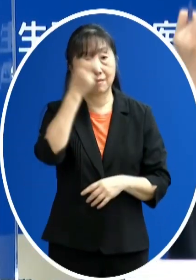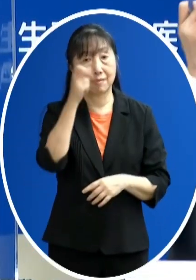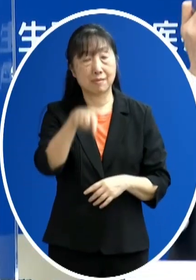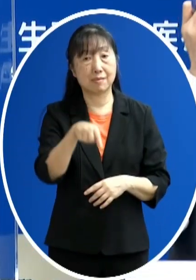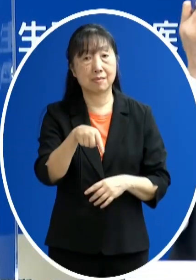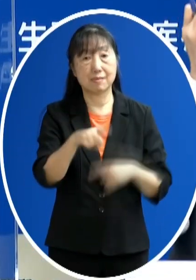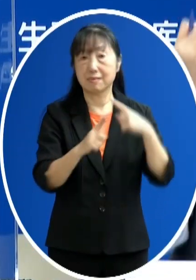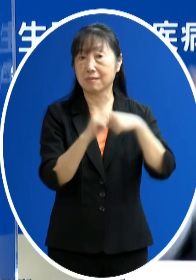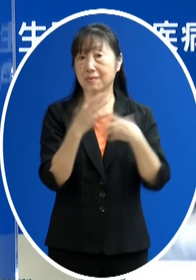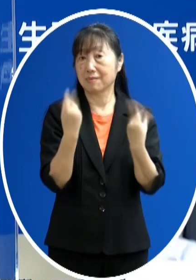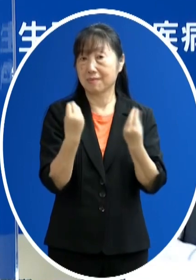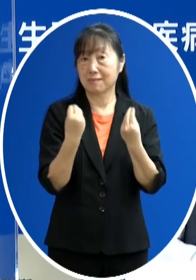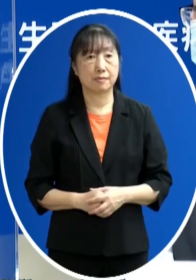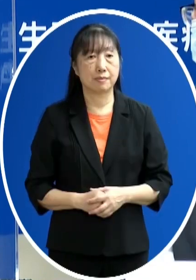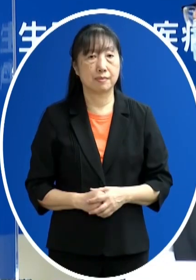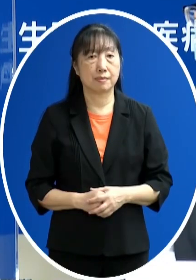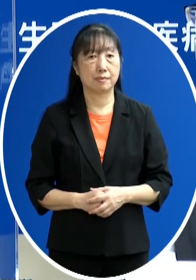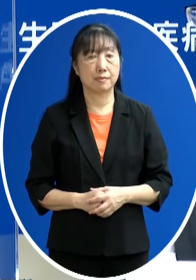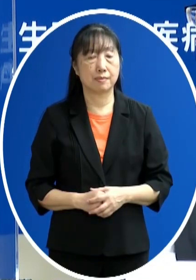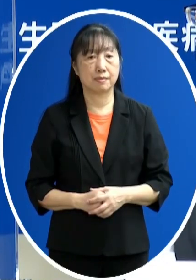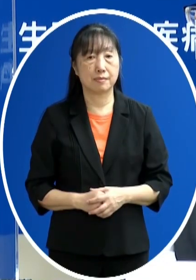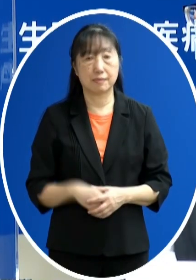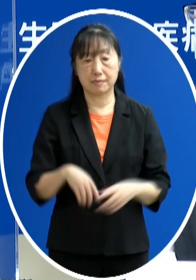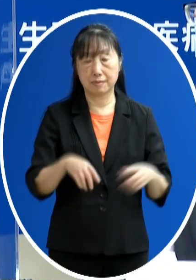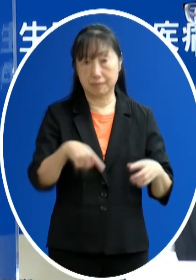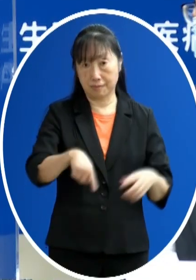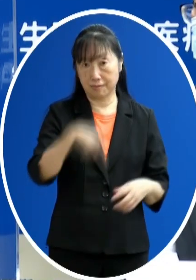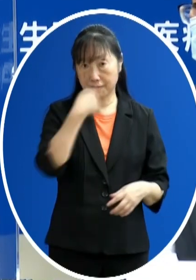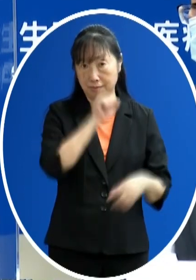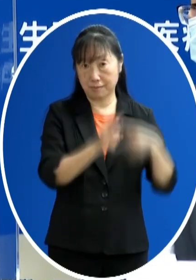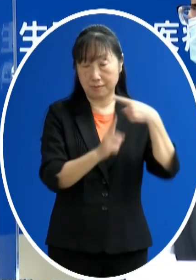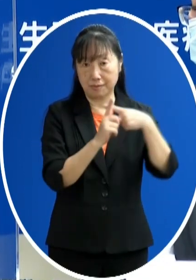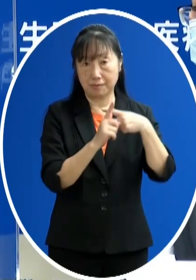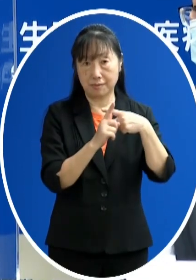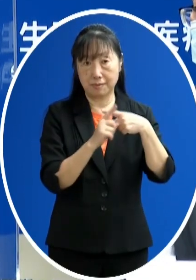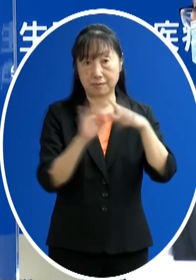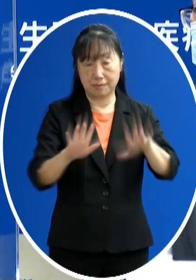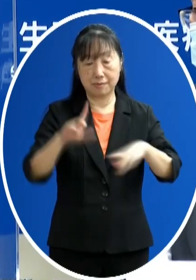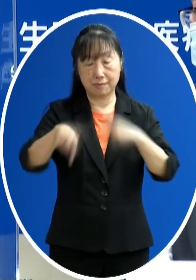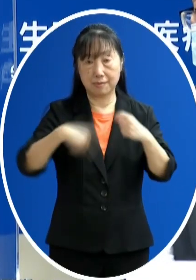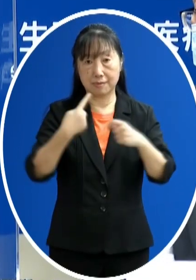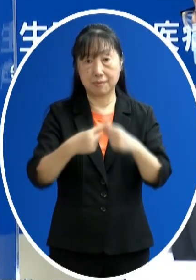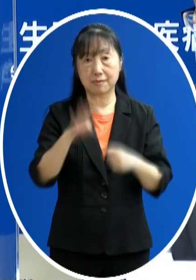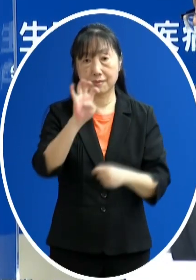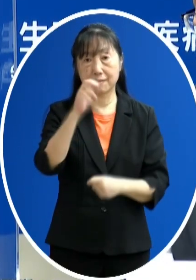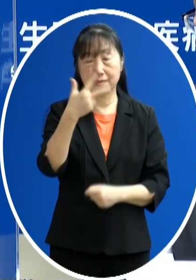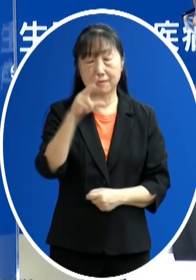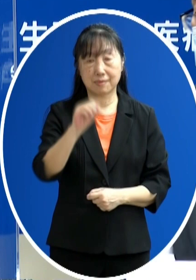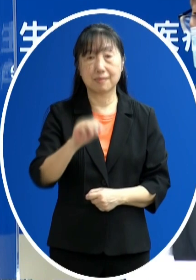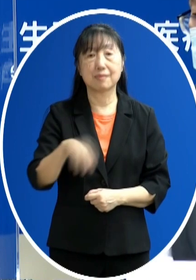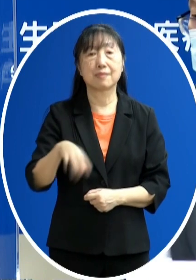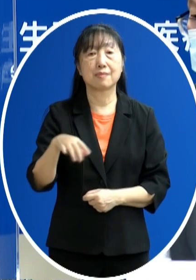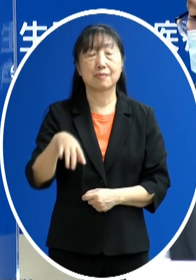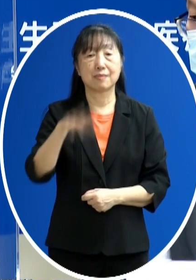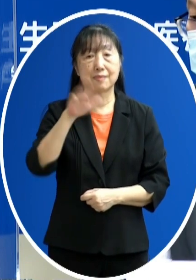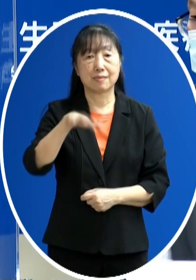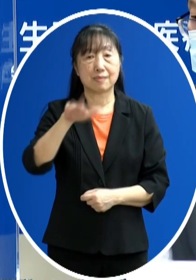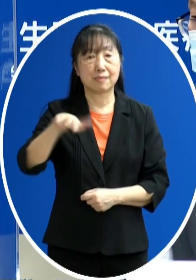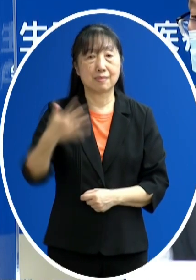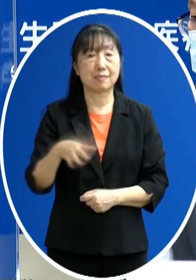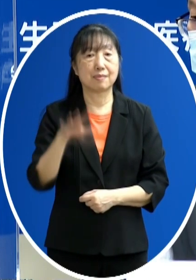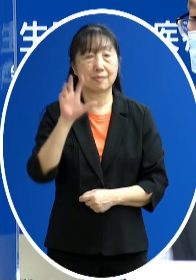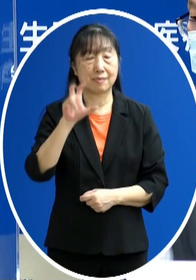沒有陽性的人數那本土的病例到現在是 今年478,870人